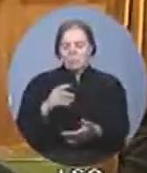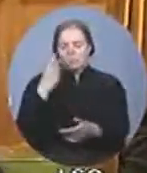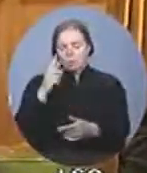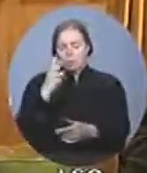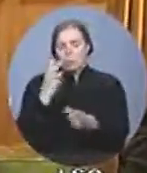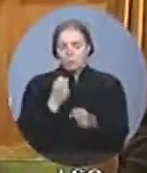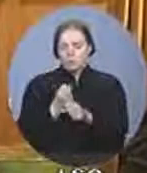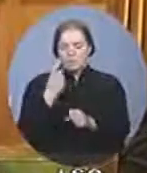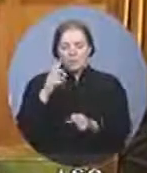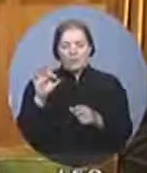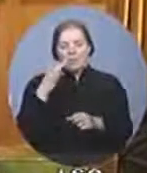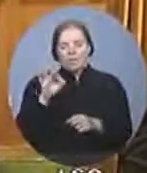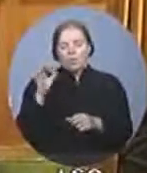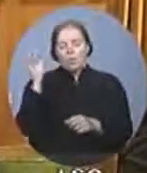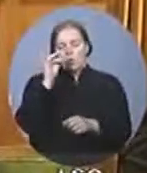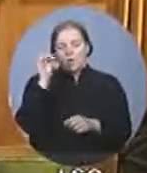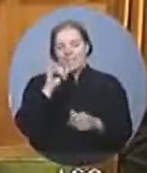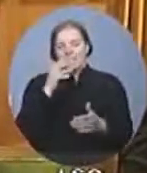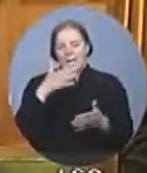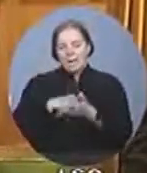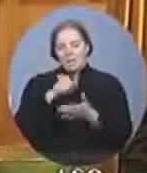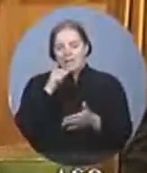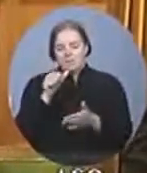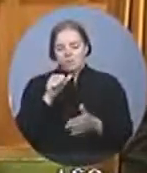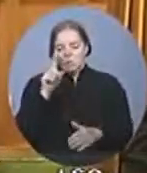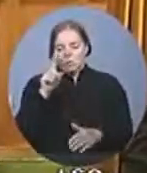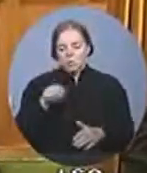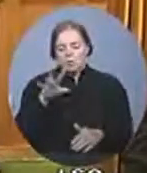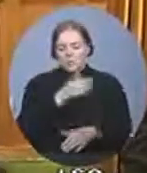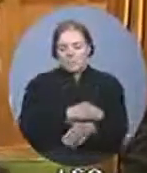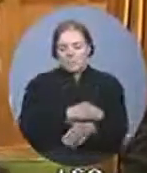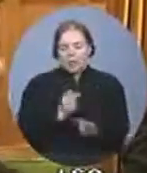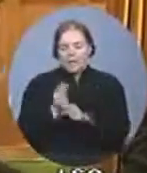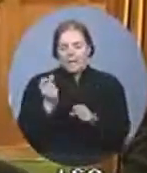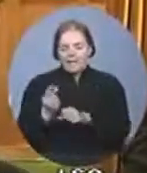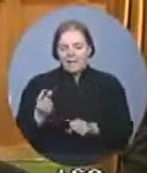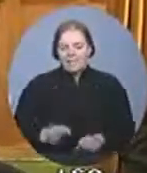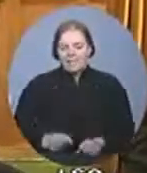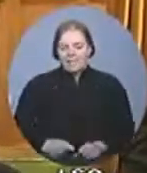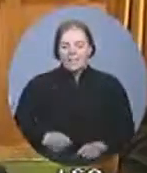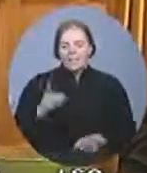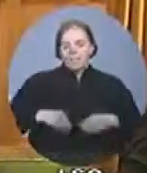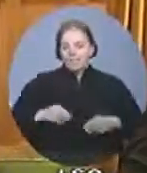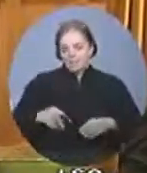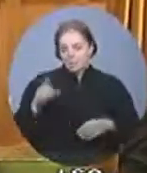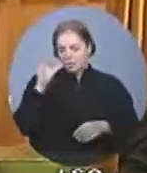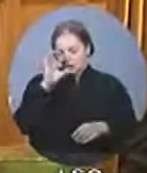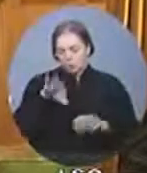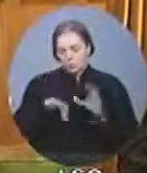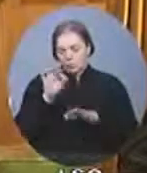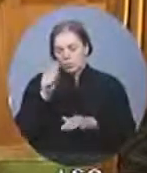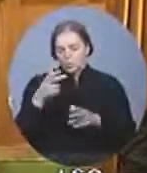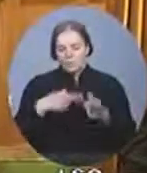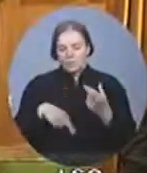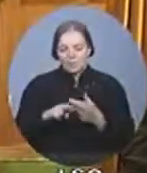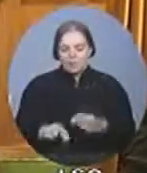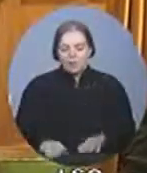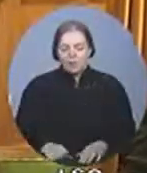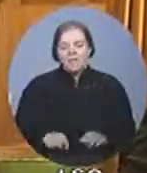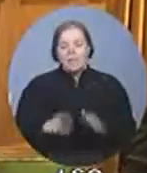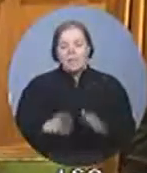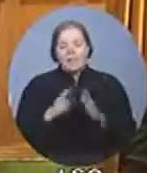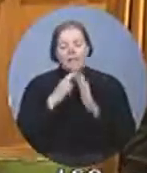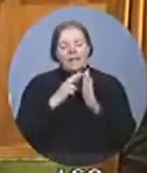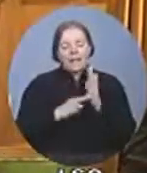francopholies qui peuvent remplacer 1,5 million par année. Comme le ministre, je trouve une autre réponse. Au lieu de triturer les règles d